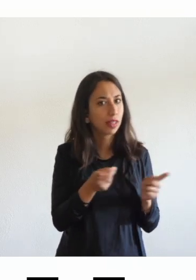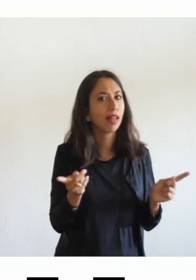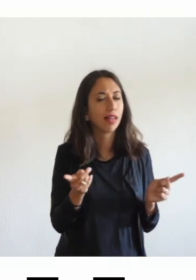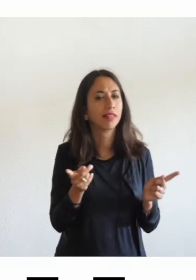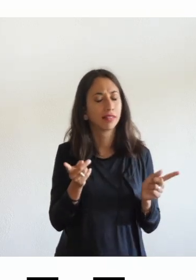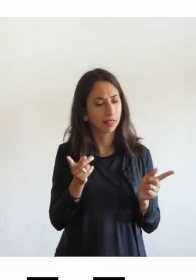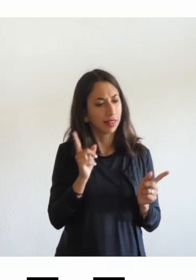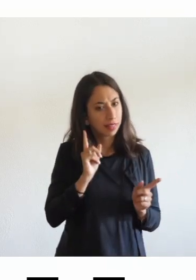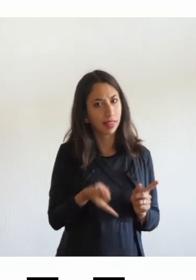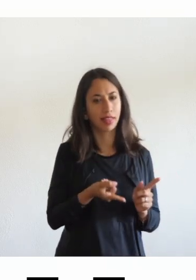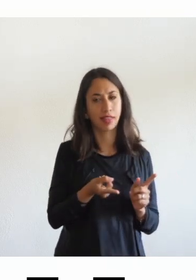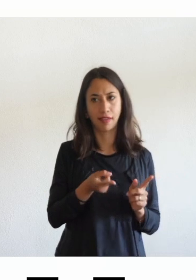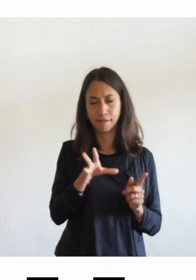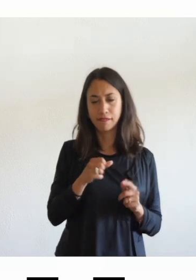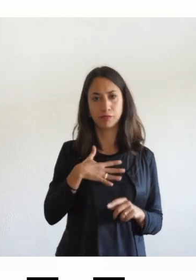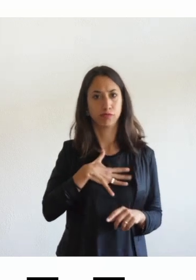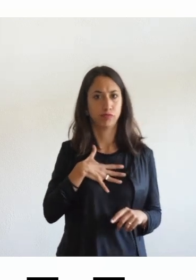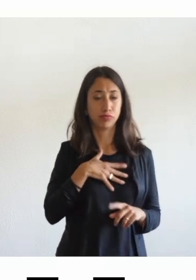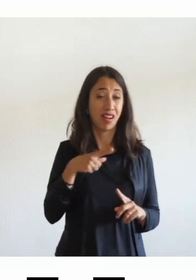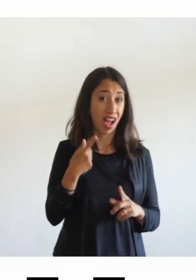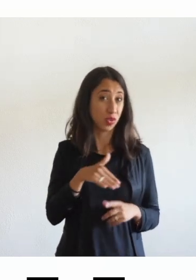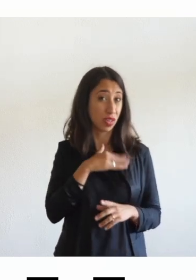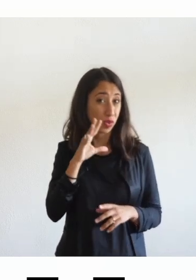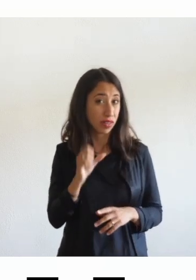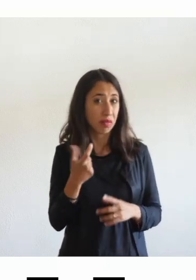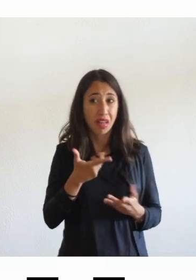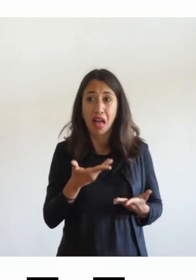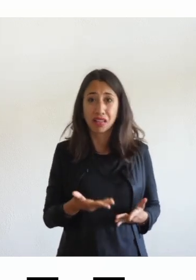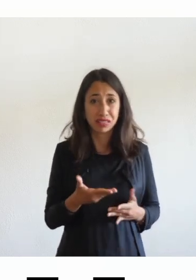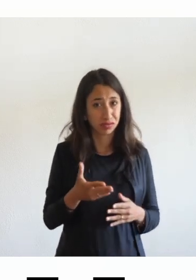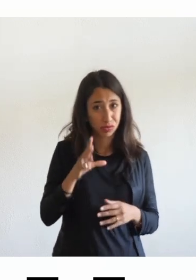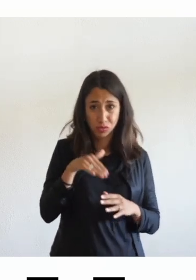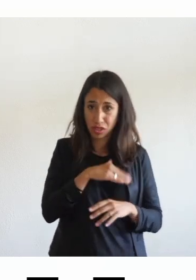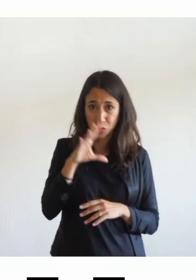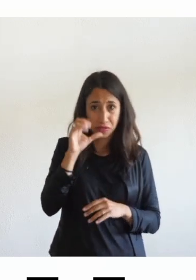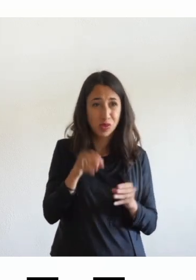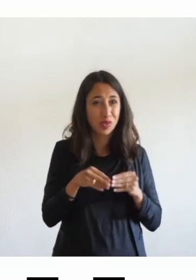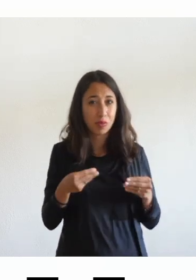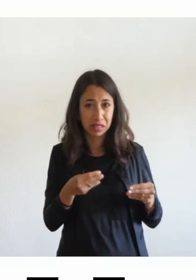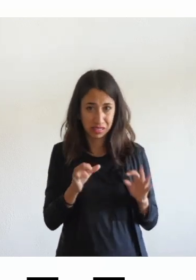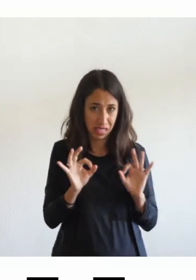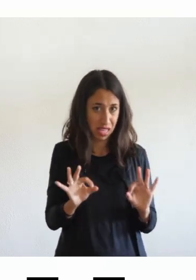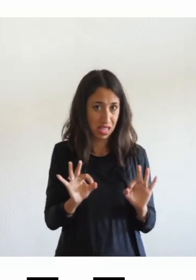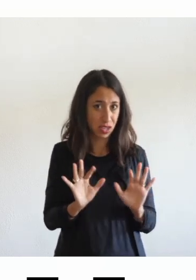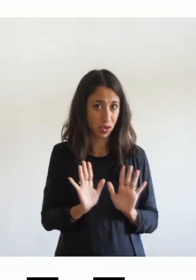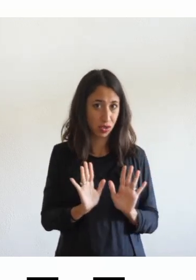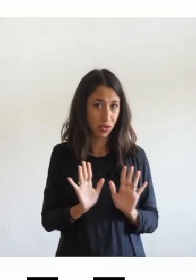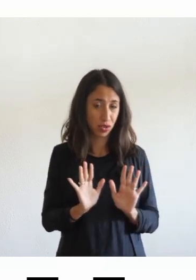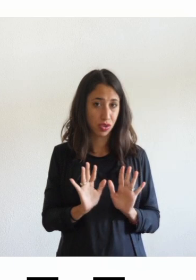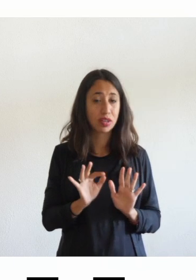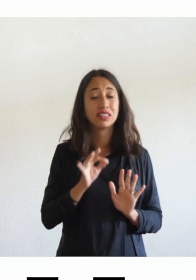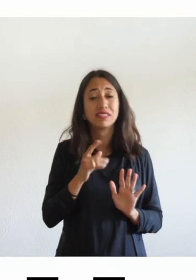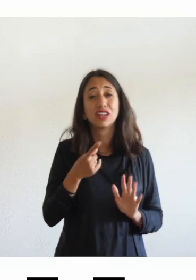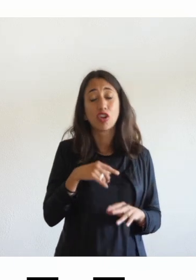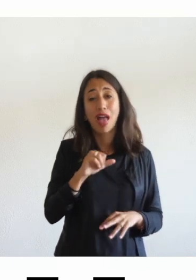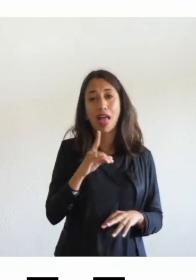universitari che in questo momento non hanno nessuno strumento di questo tipo e quindi noi come